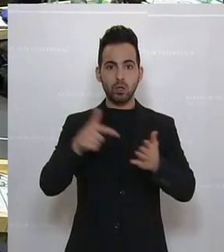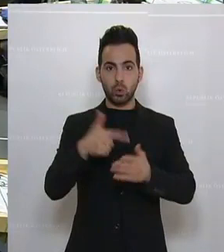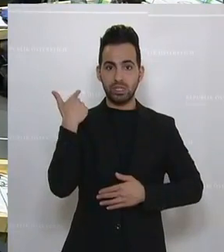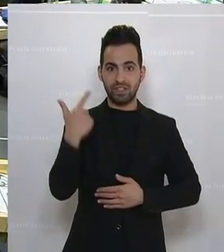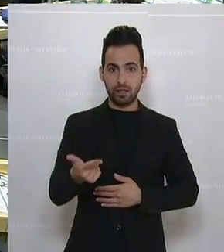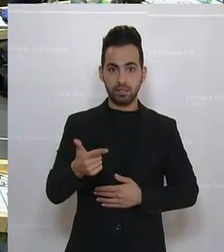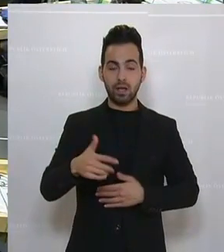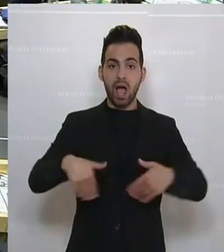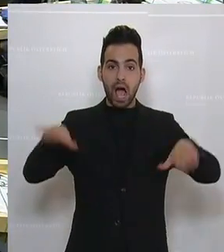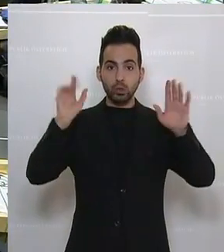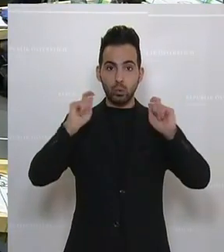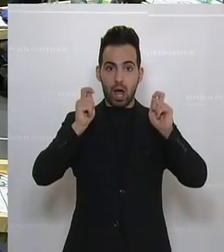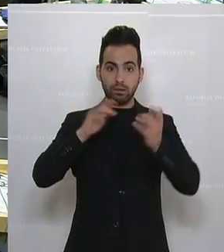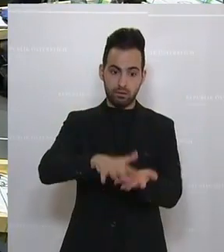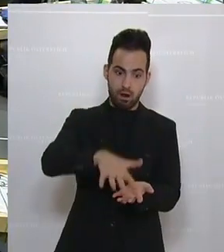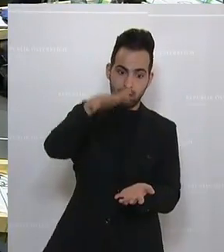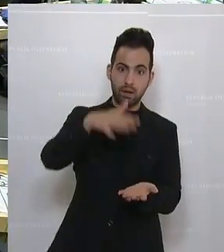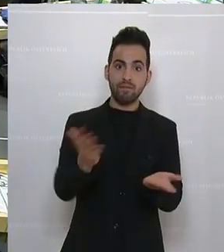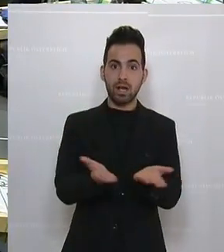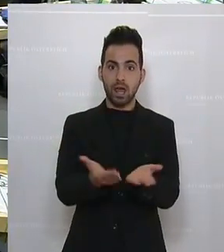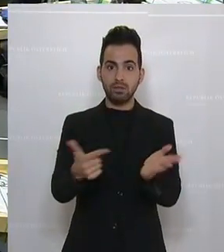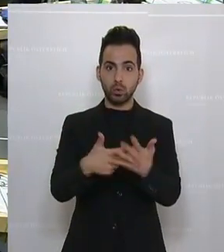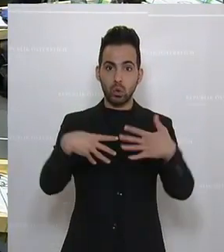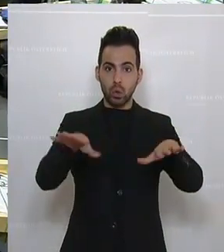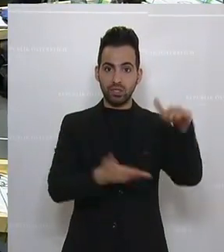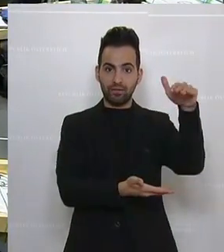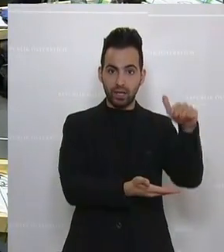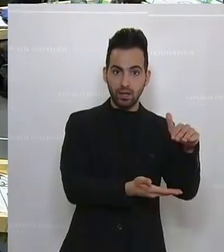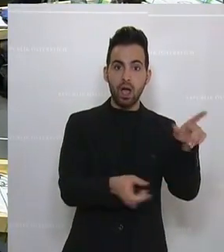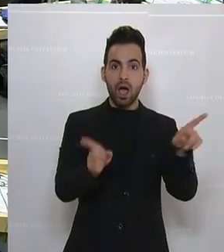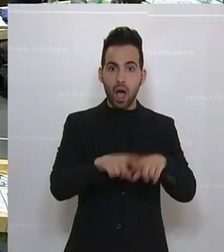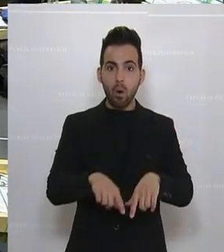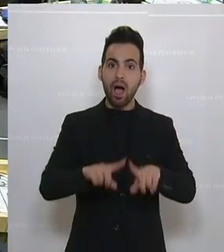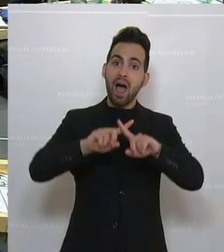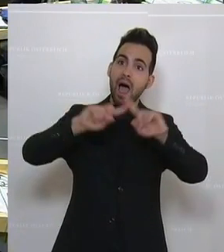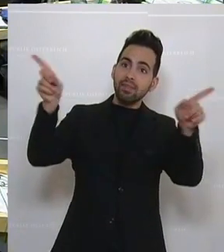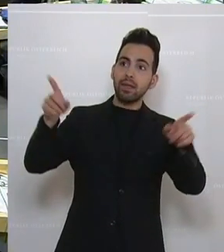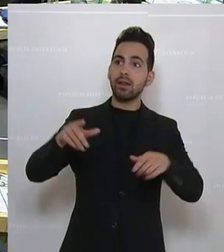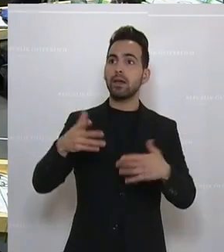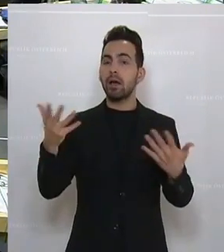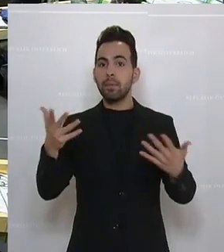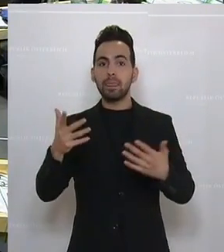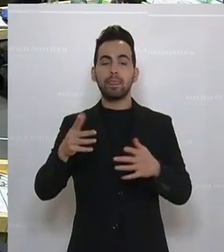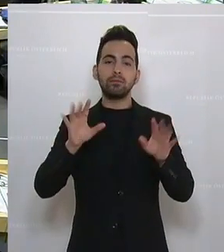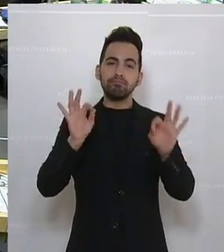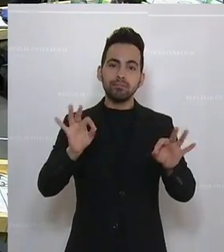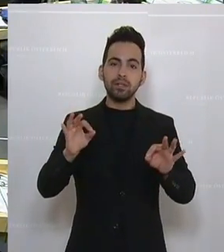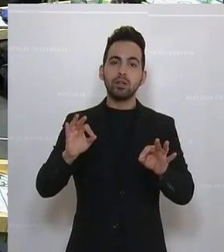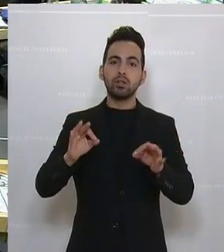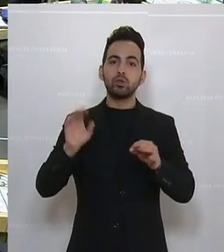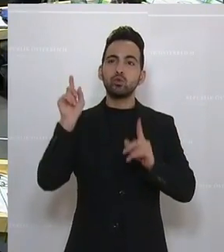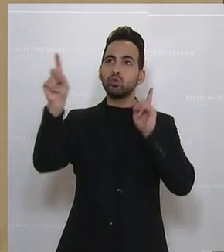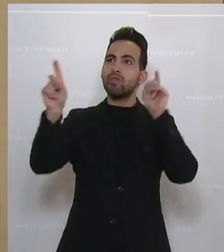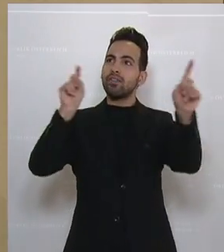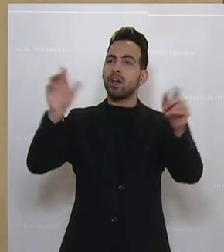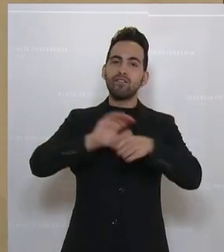an Asylanträgen haben im Vergleich zu 2019 und sogar die anderen traditionell zuwanderungsfreundlichen